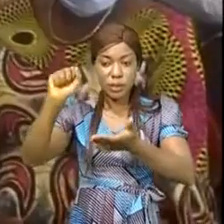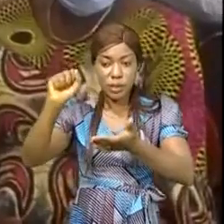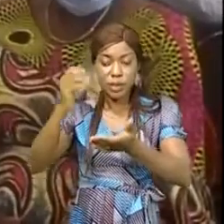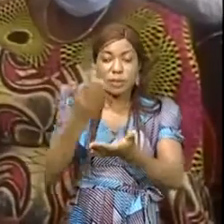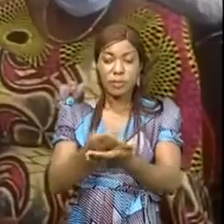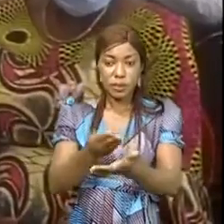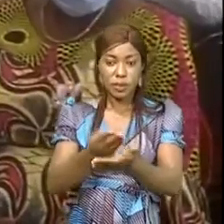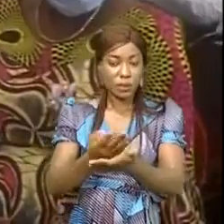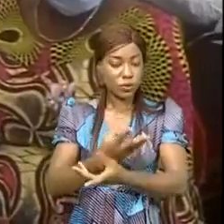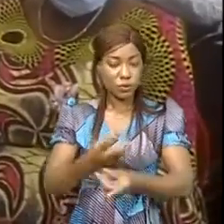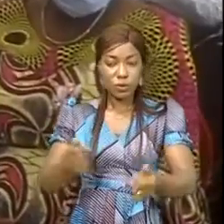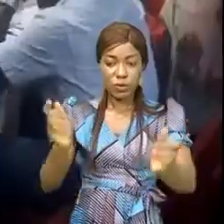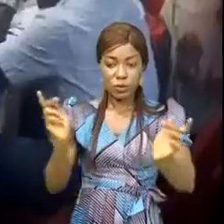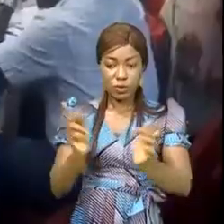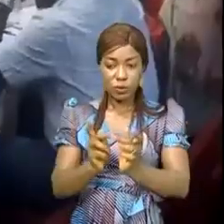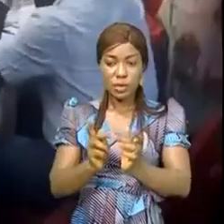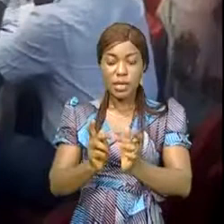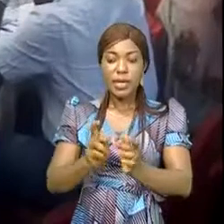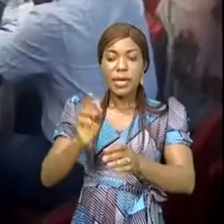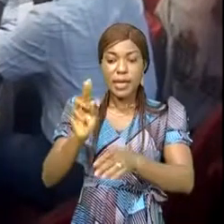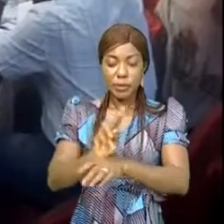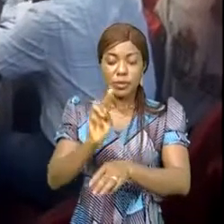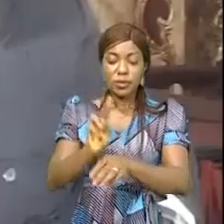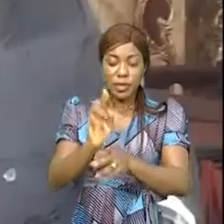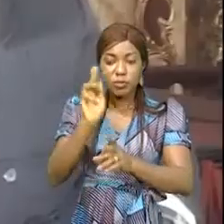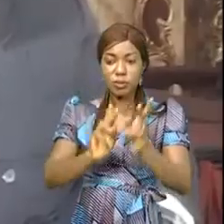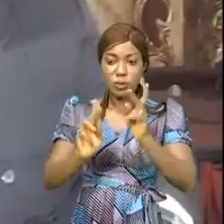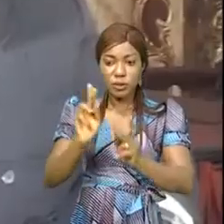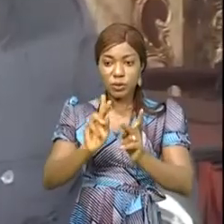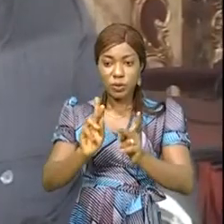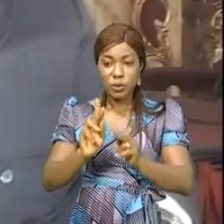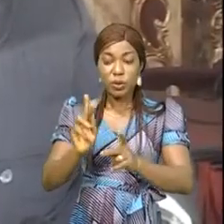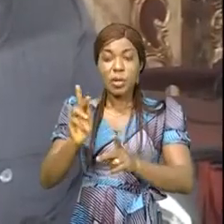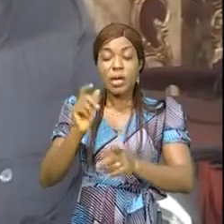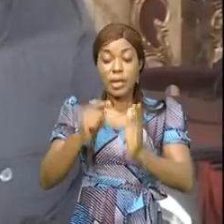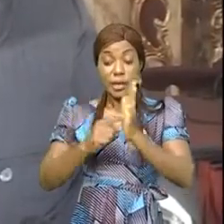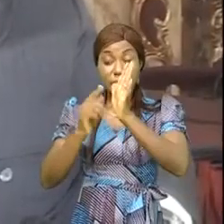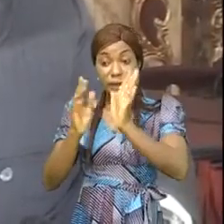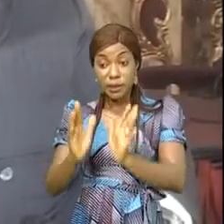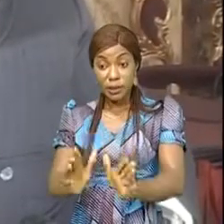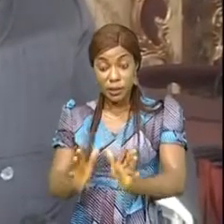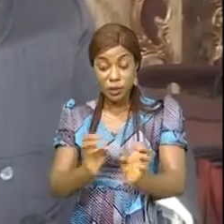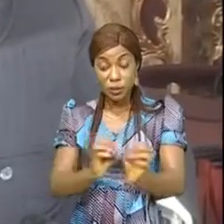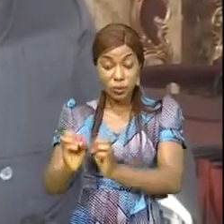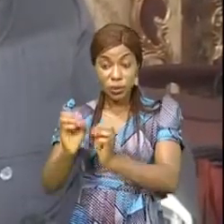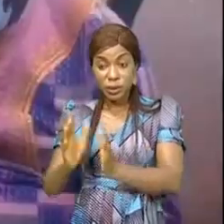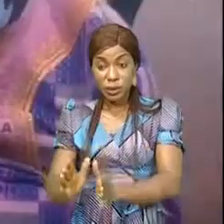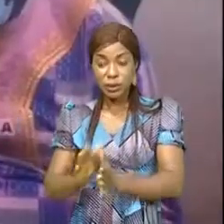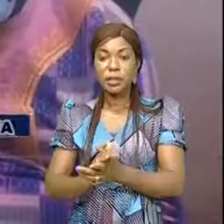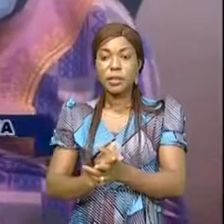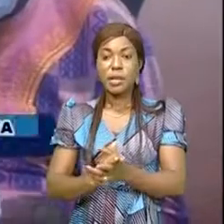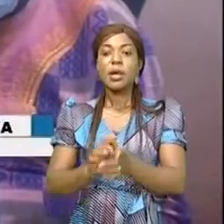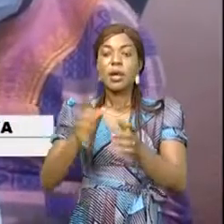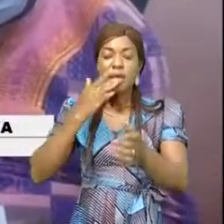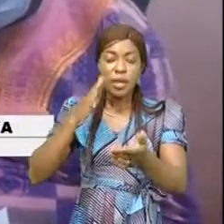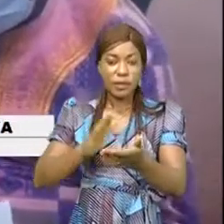Solution devant rencontrer les besoins de la population. Tchion Zamata, représentant le coordonnateur du COREF, s